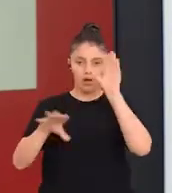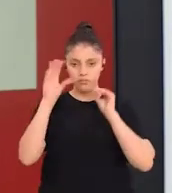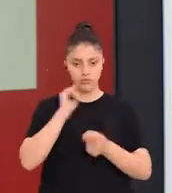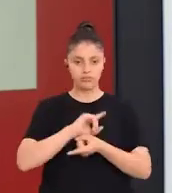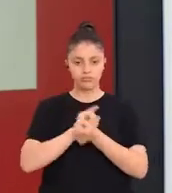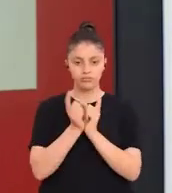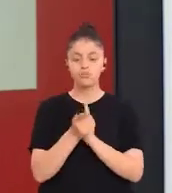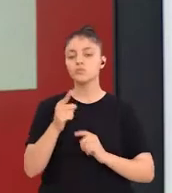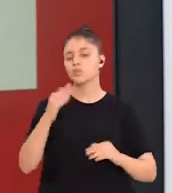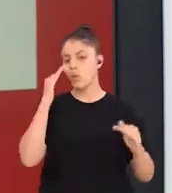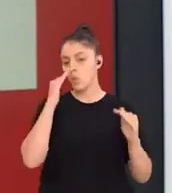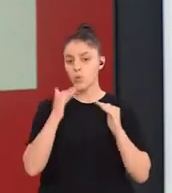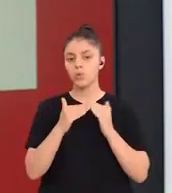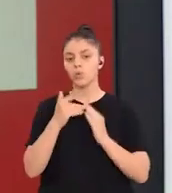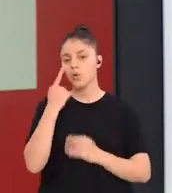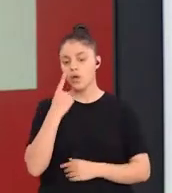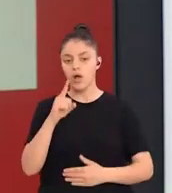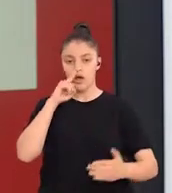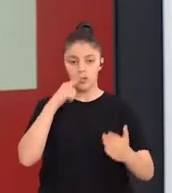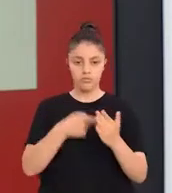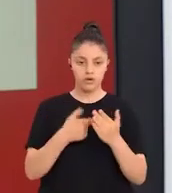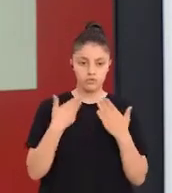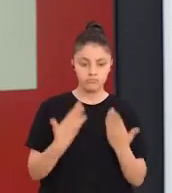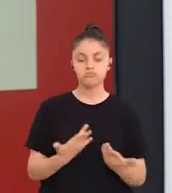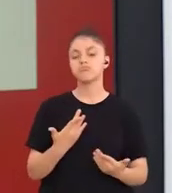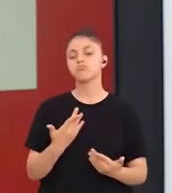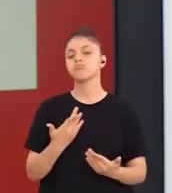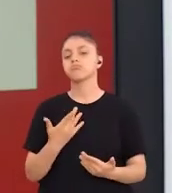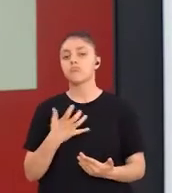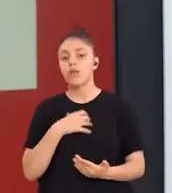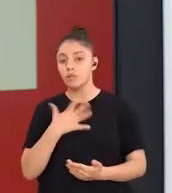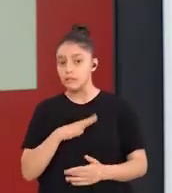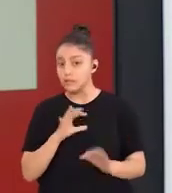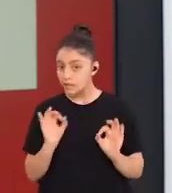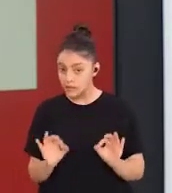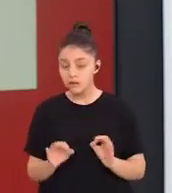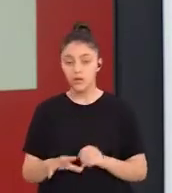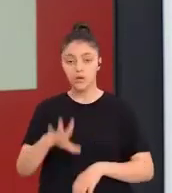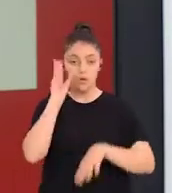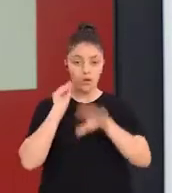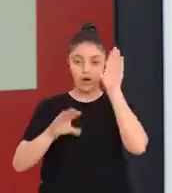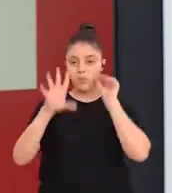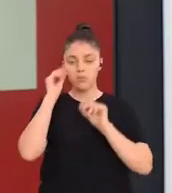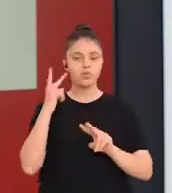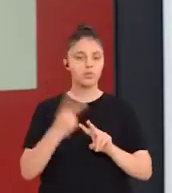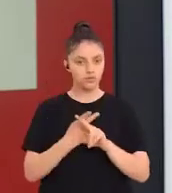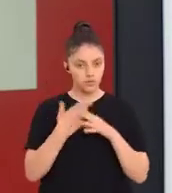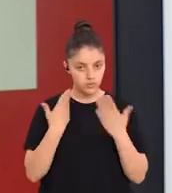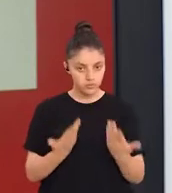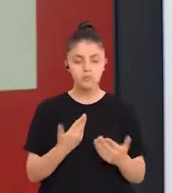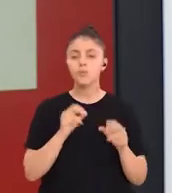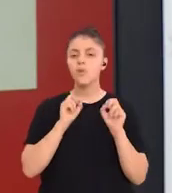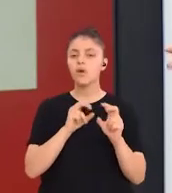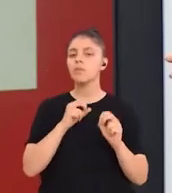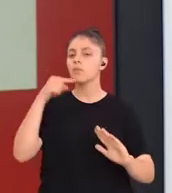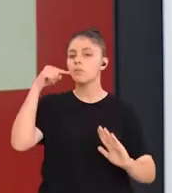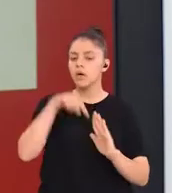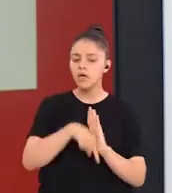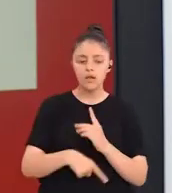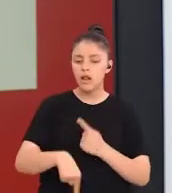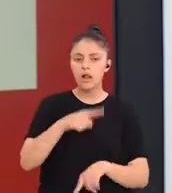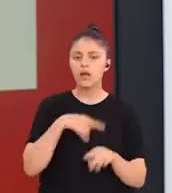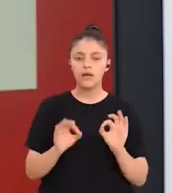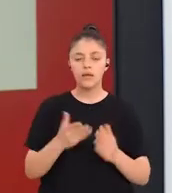yaklaşımlarını, buna dayalı olarak amaçları, hedefleri, öğrenme deneyimlerini, öğretim